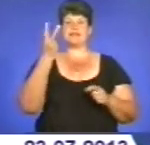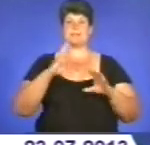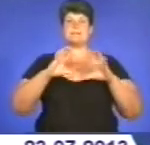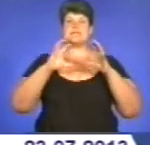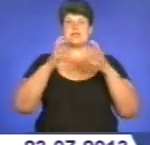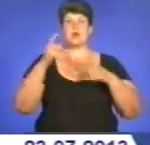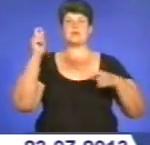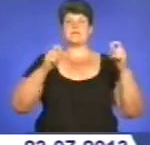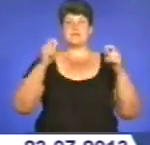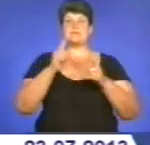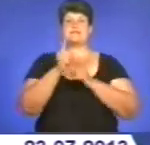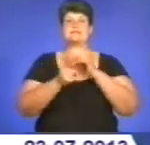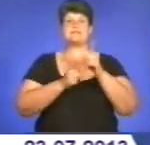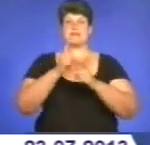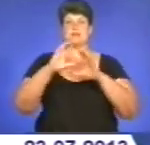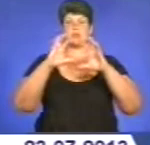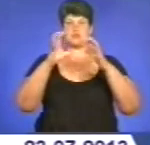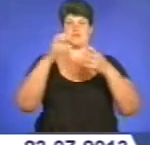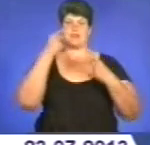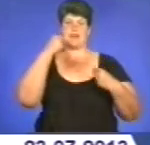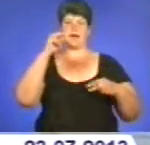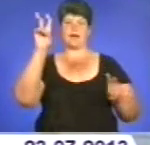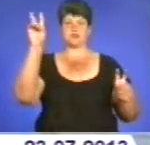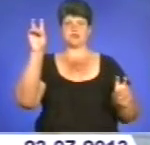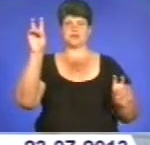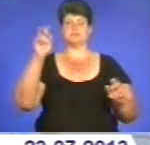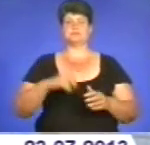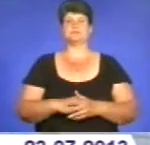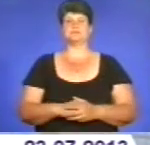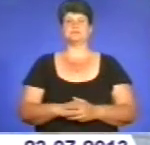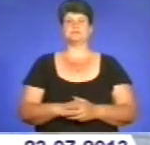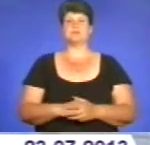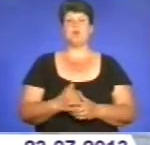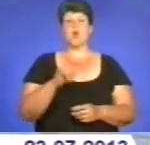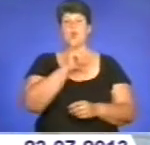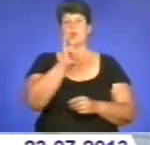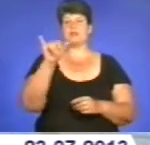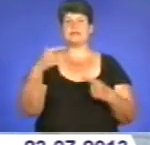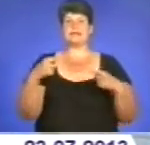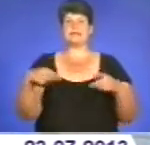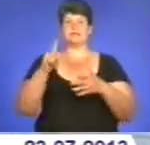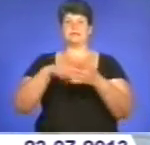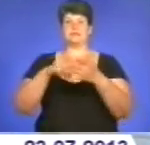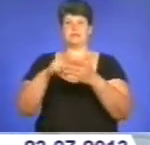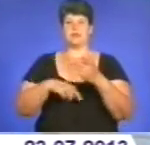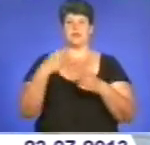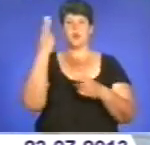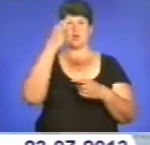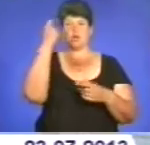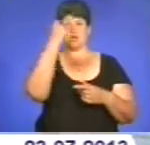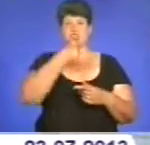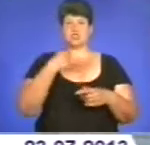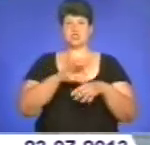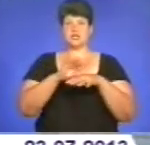фестиваль «Змінимо світ на краще». У них різні вірусповідання, колір шкіри і рідна мова. Але